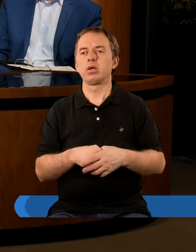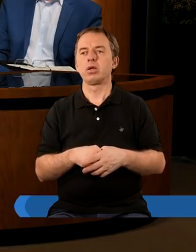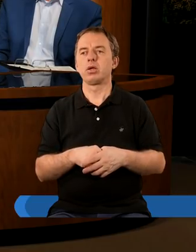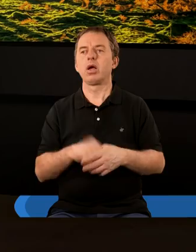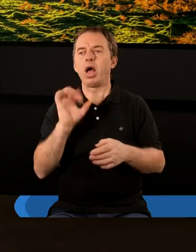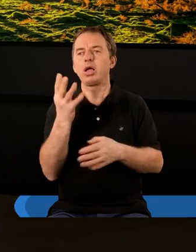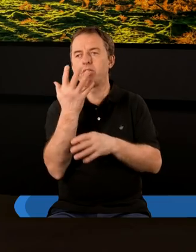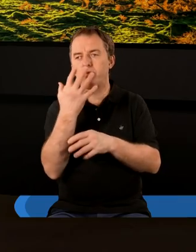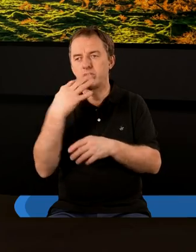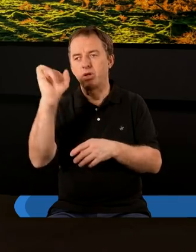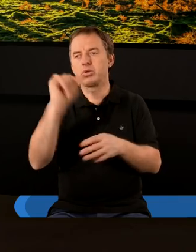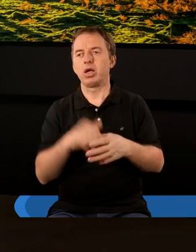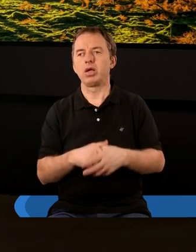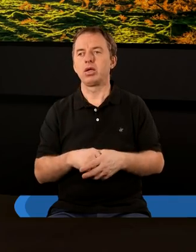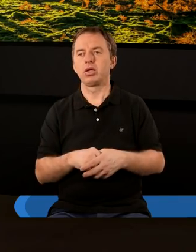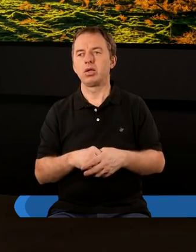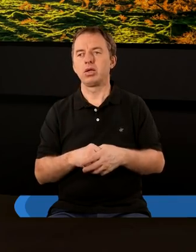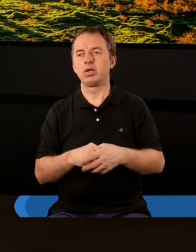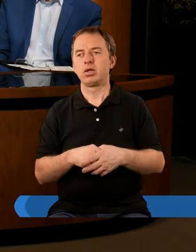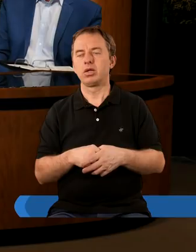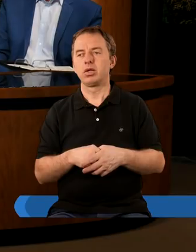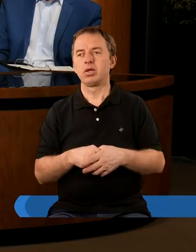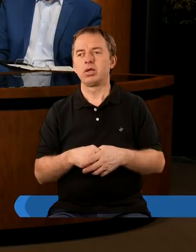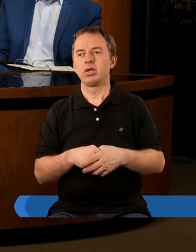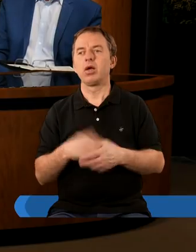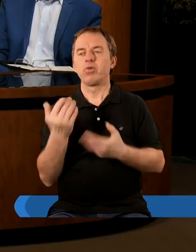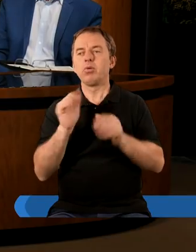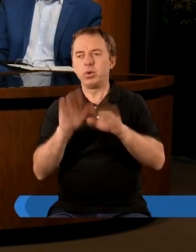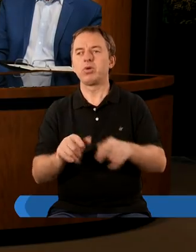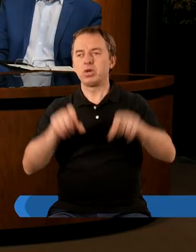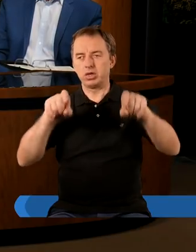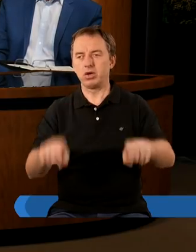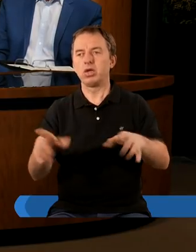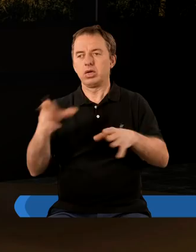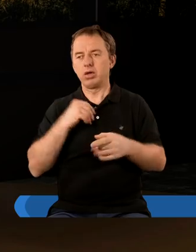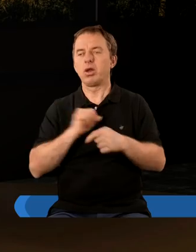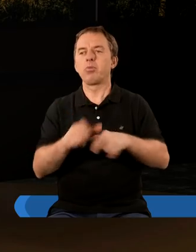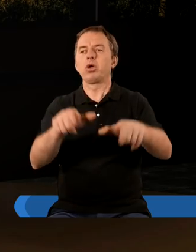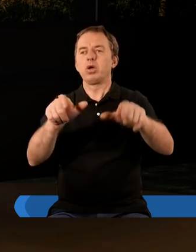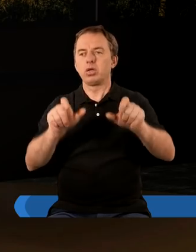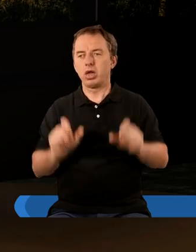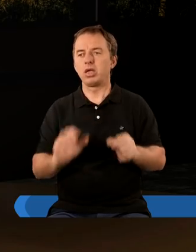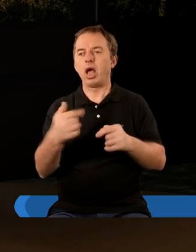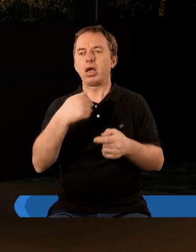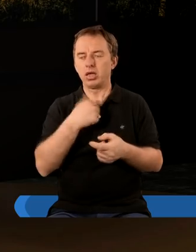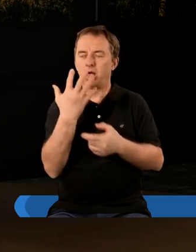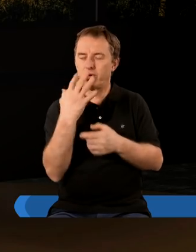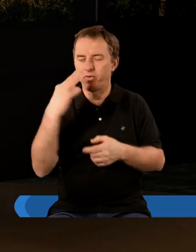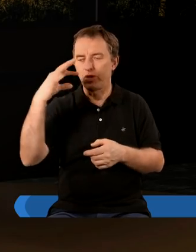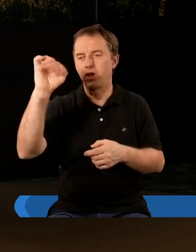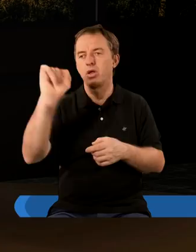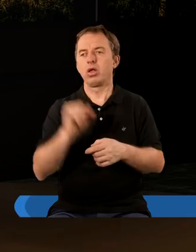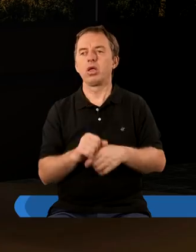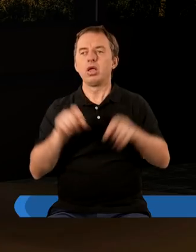a zwycięzca a zwycięzcy pozwolę zasiąść ze mną na moim tronie jak i ja